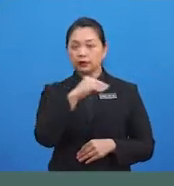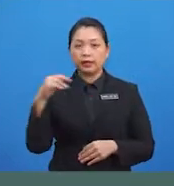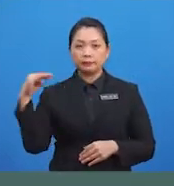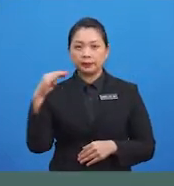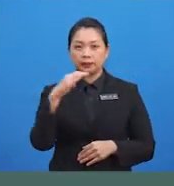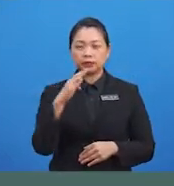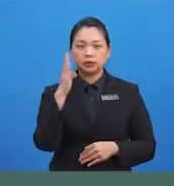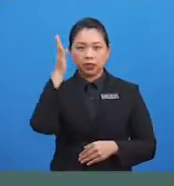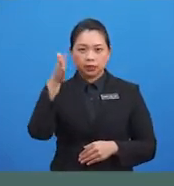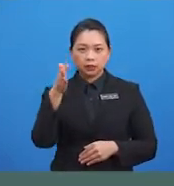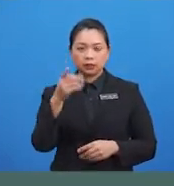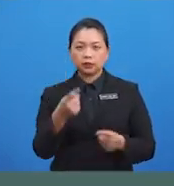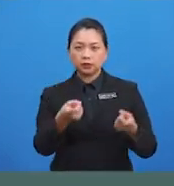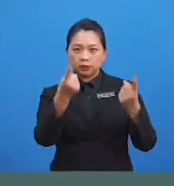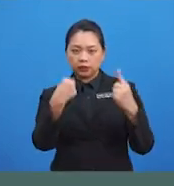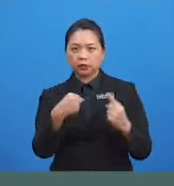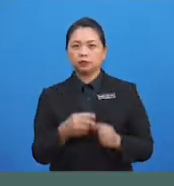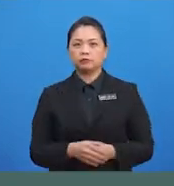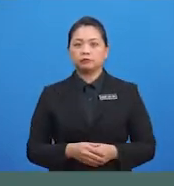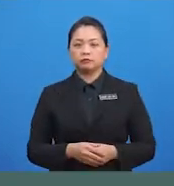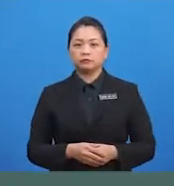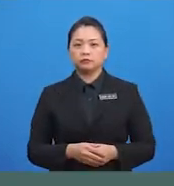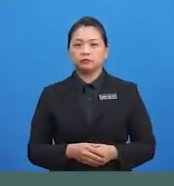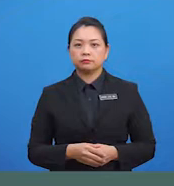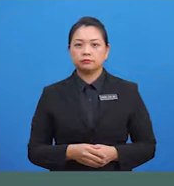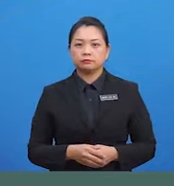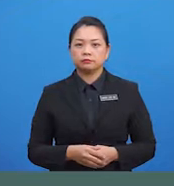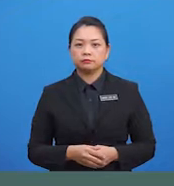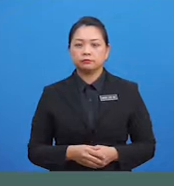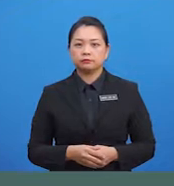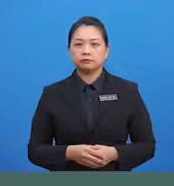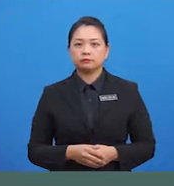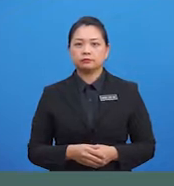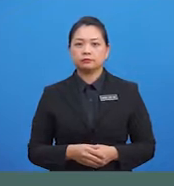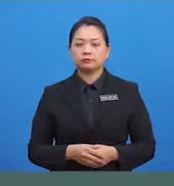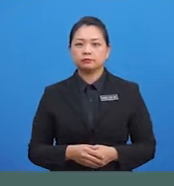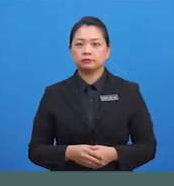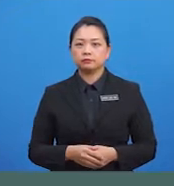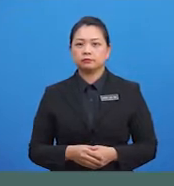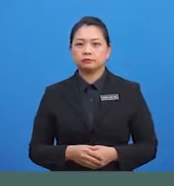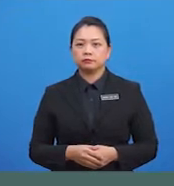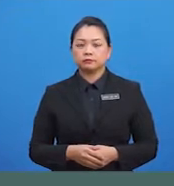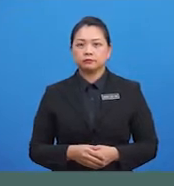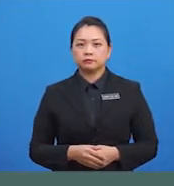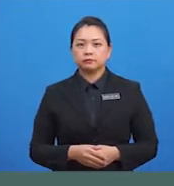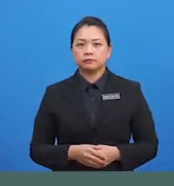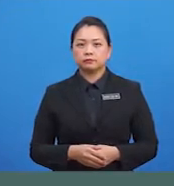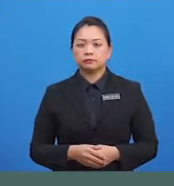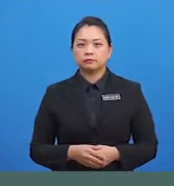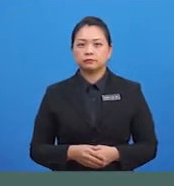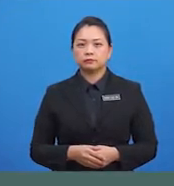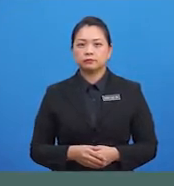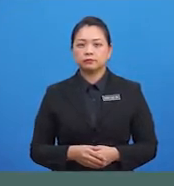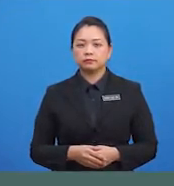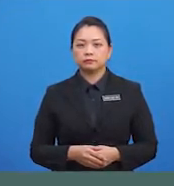menyebabkan kita diserang penyakit merbahaya Mari kita lihat apakah kesan